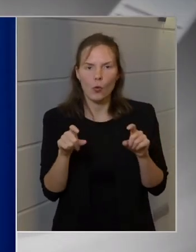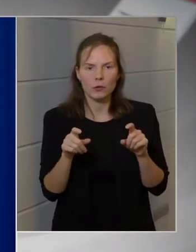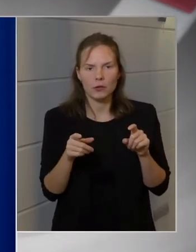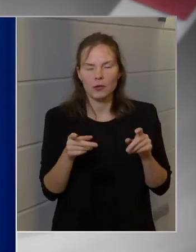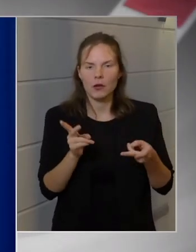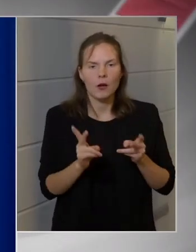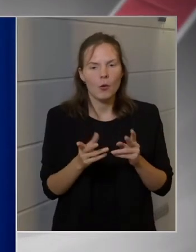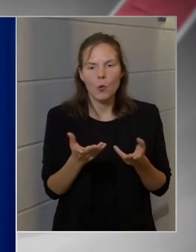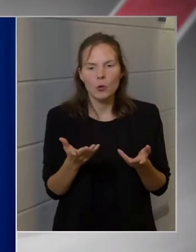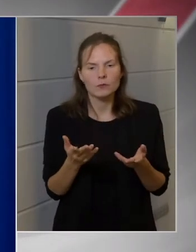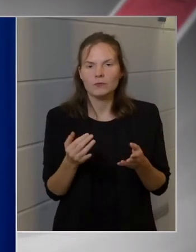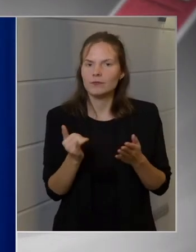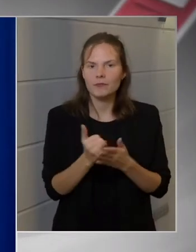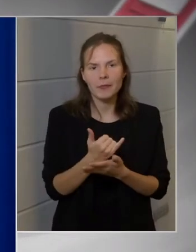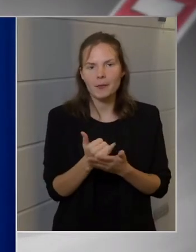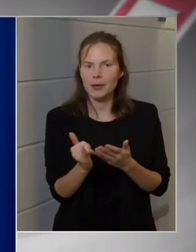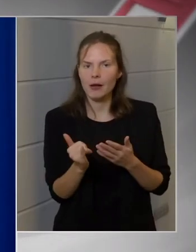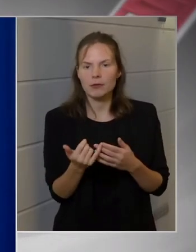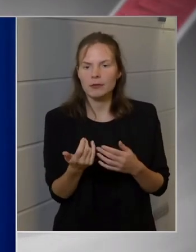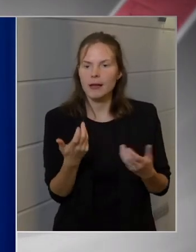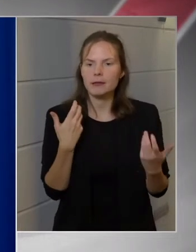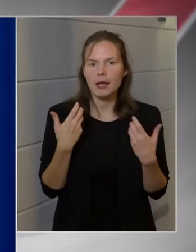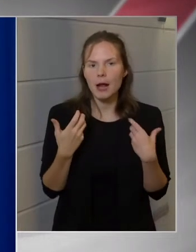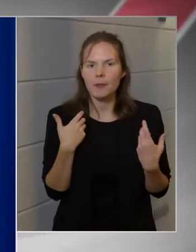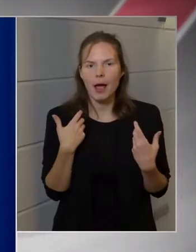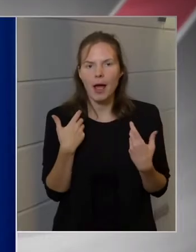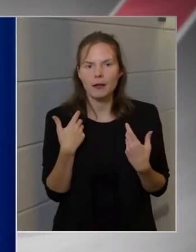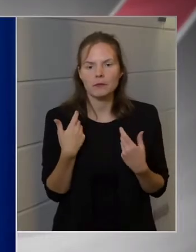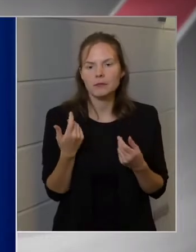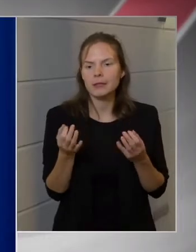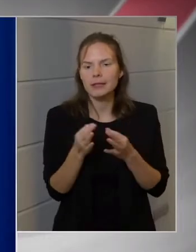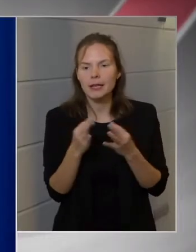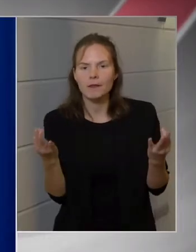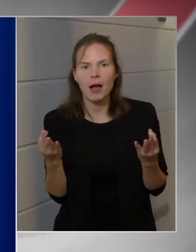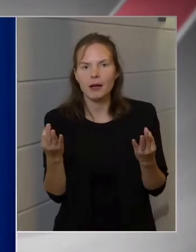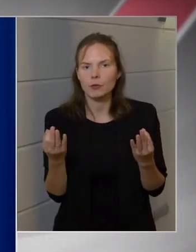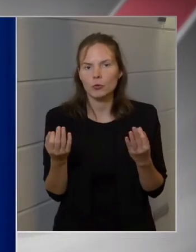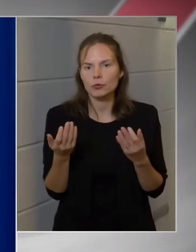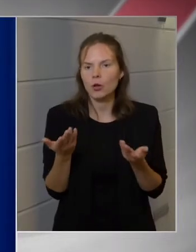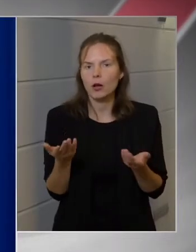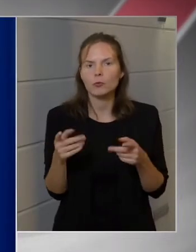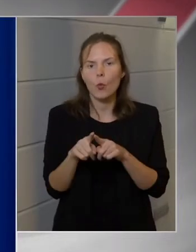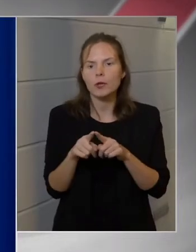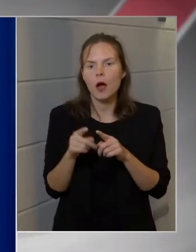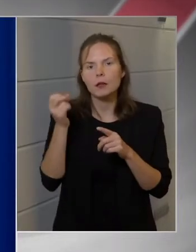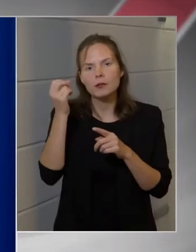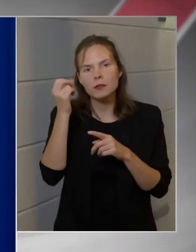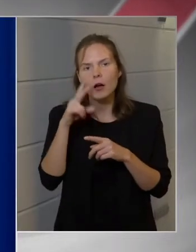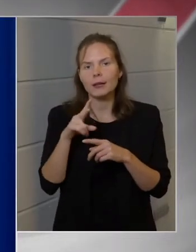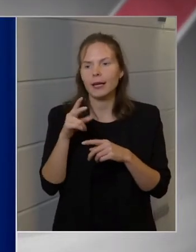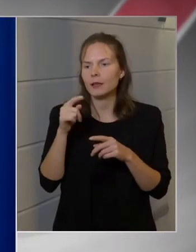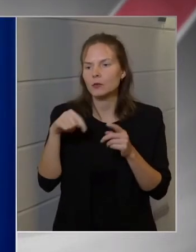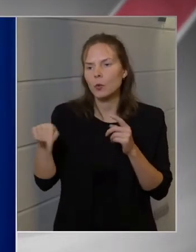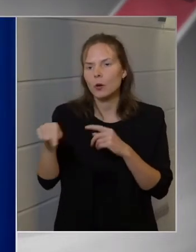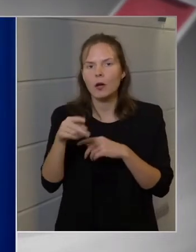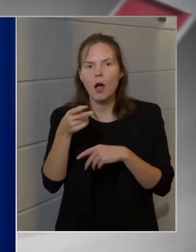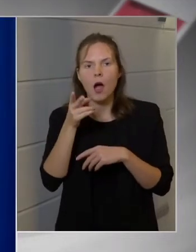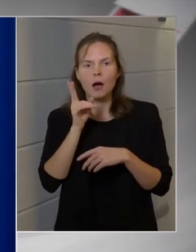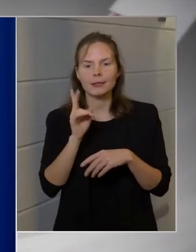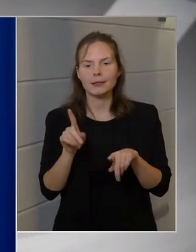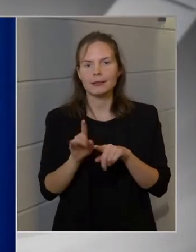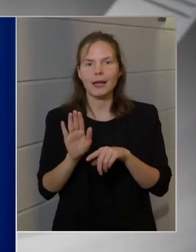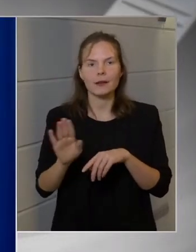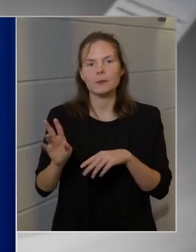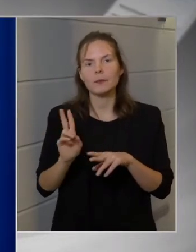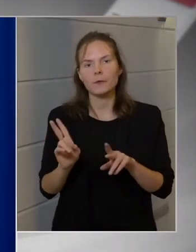nem igazán szerepelnek a nyilvánosságban olyan jelványügyi szakértők, akik szakmai alapon támasztanák